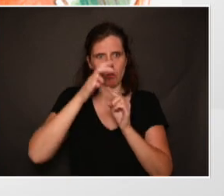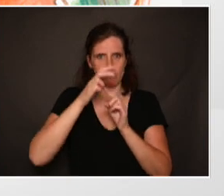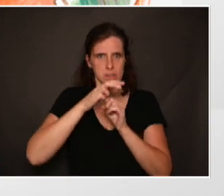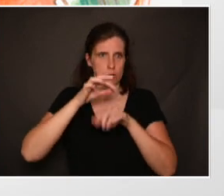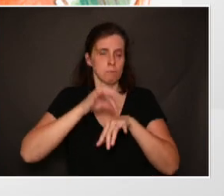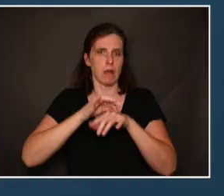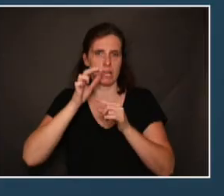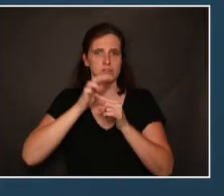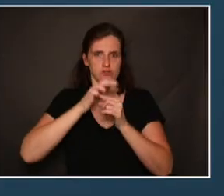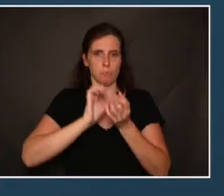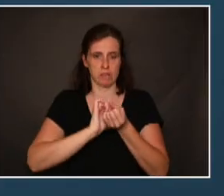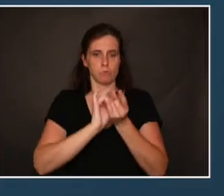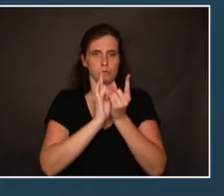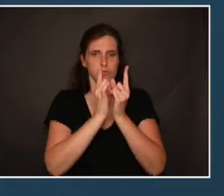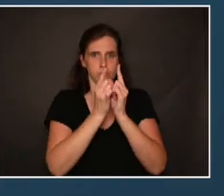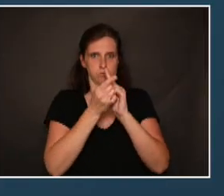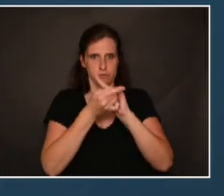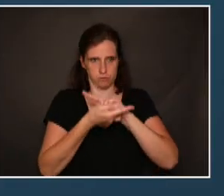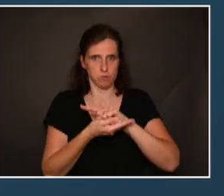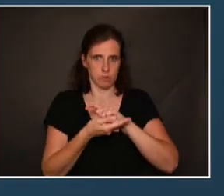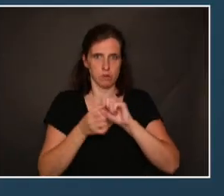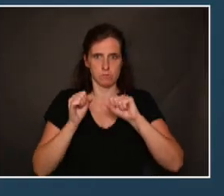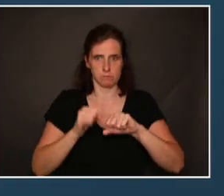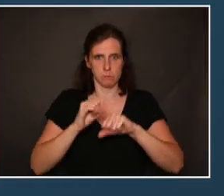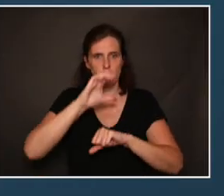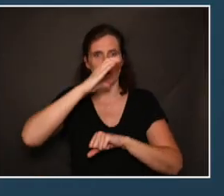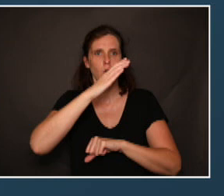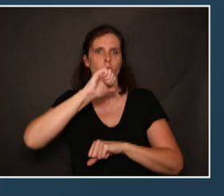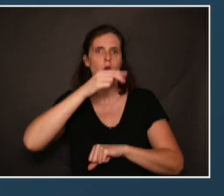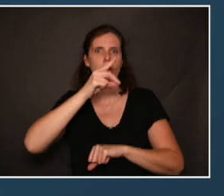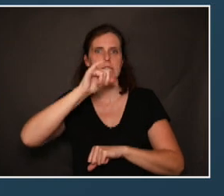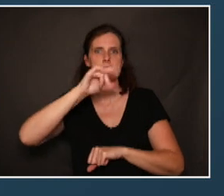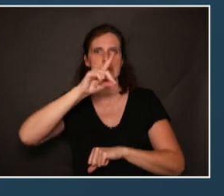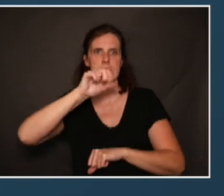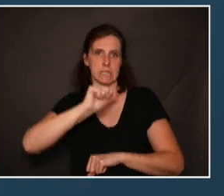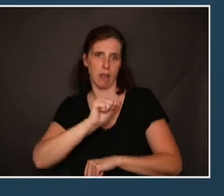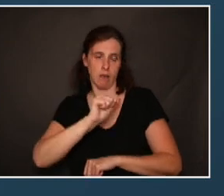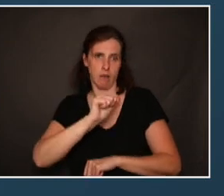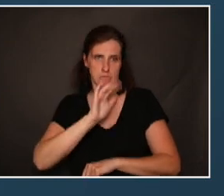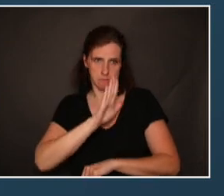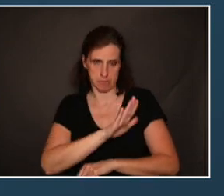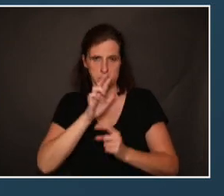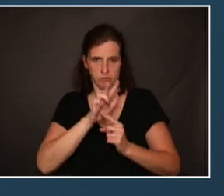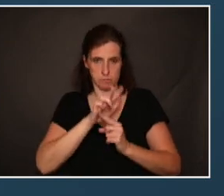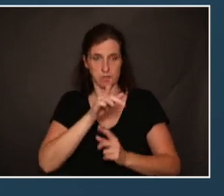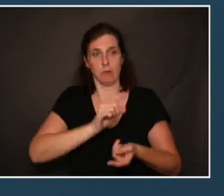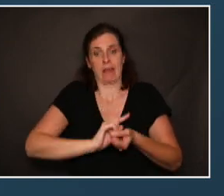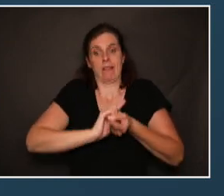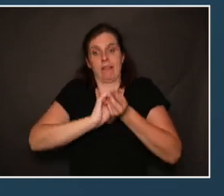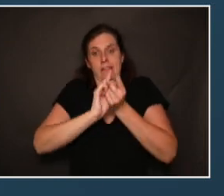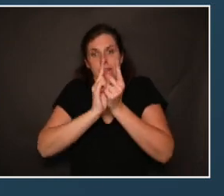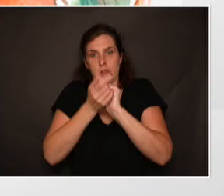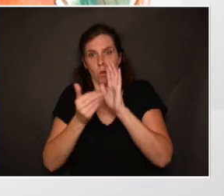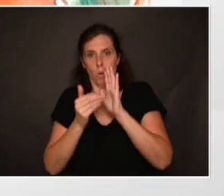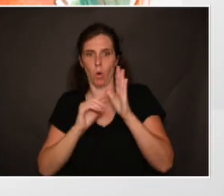maladies avec des champignons, des candidats et ça peut aussi favoriser le développement